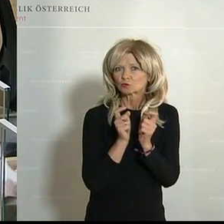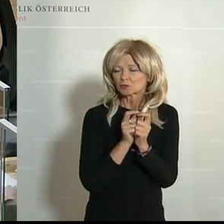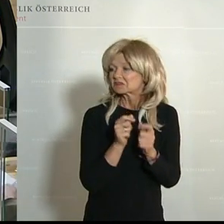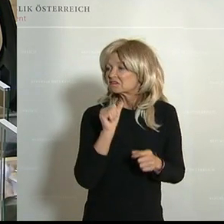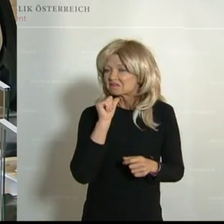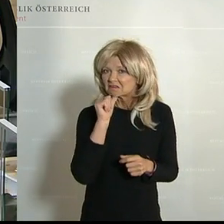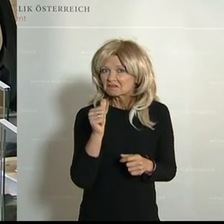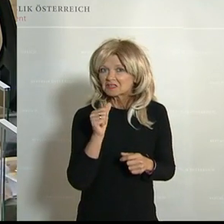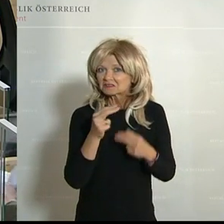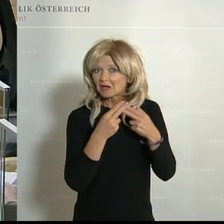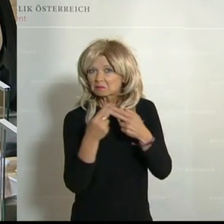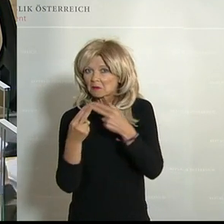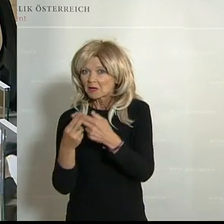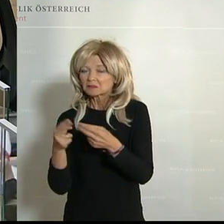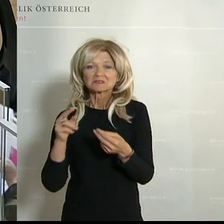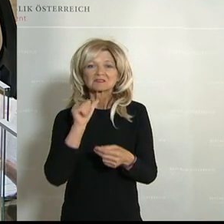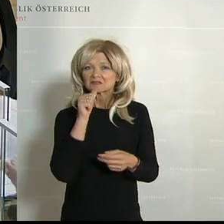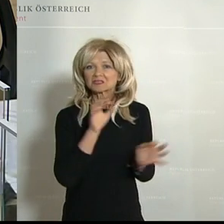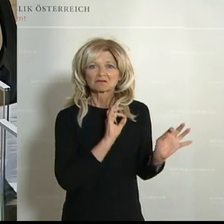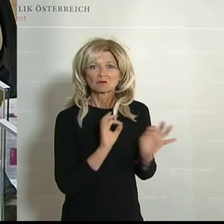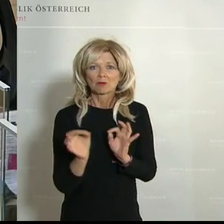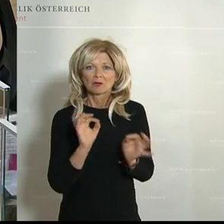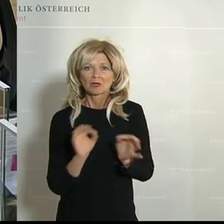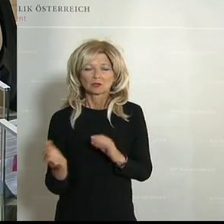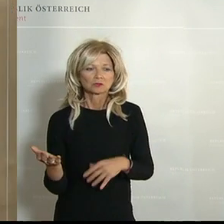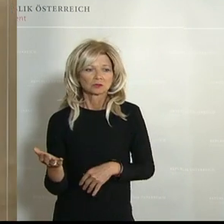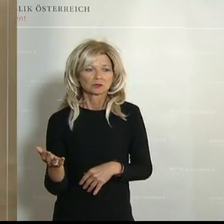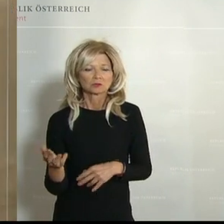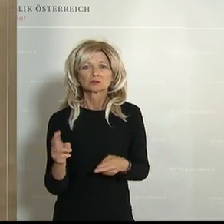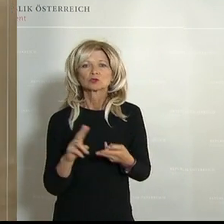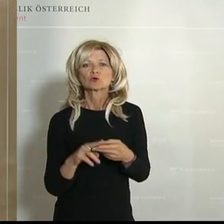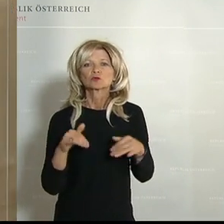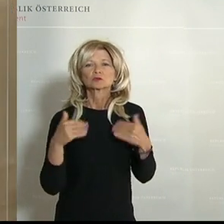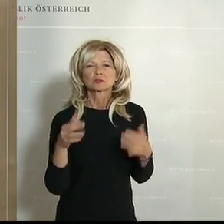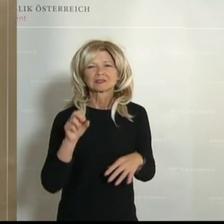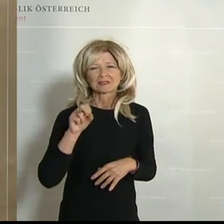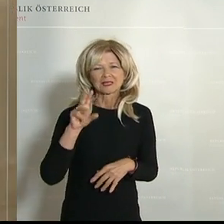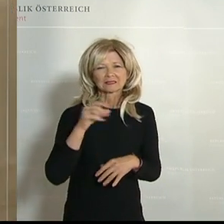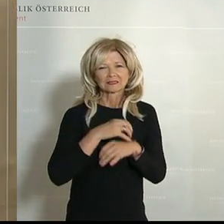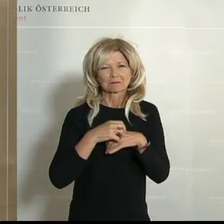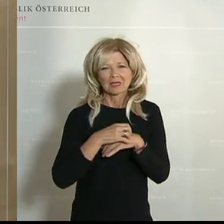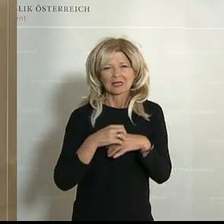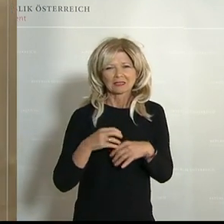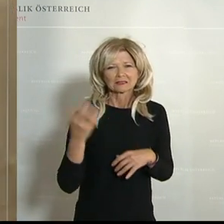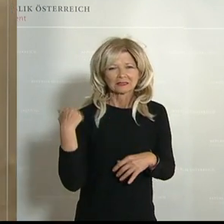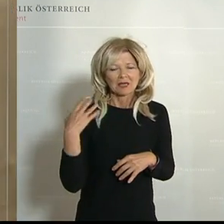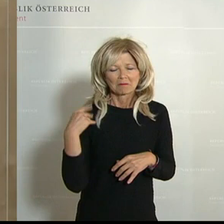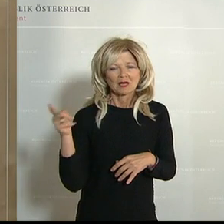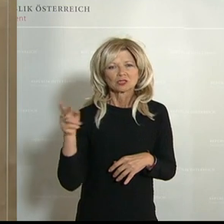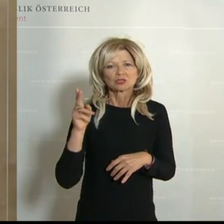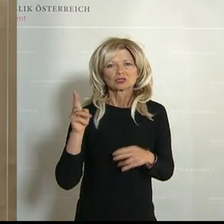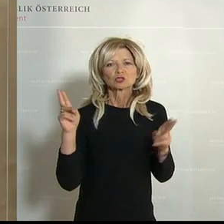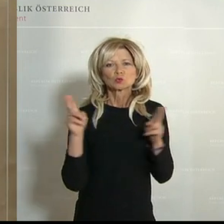und wie wir wissen auch nicht zuständig, kündigt Sebastian Kurz am 13. März damals in einer seiner